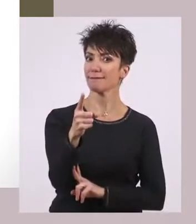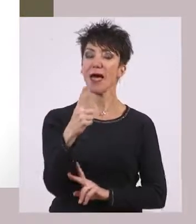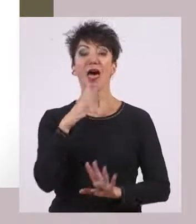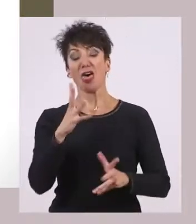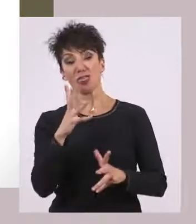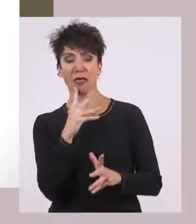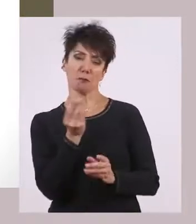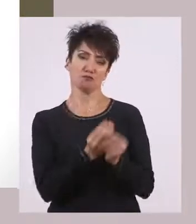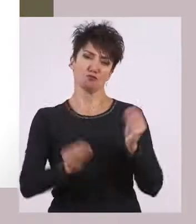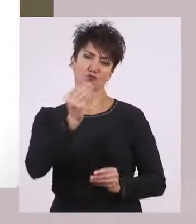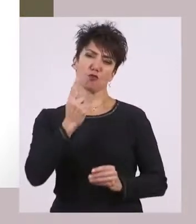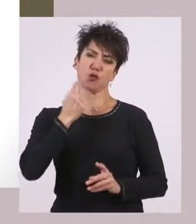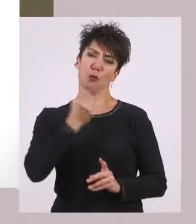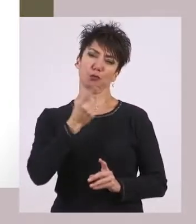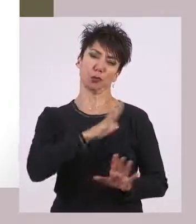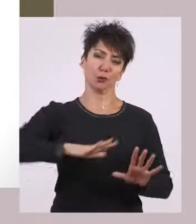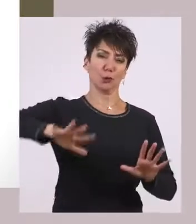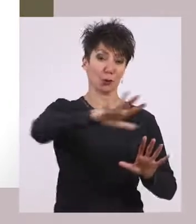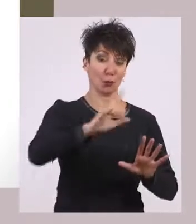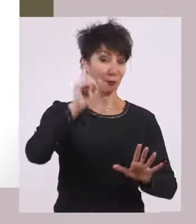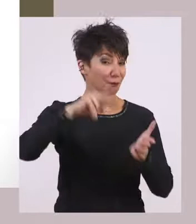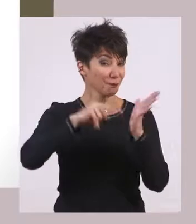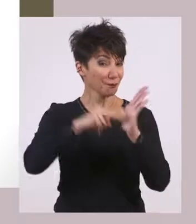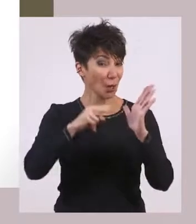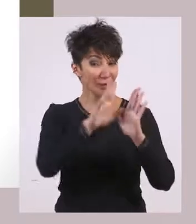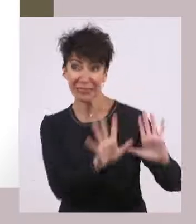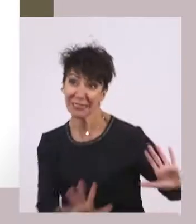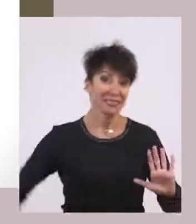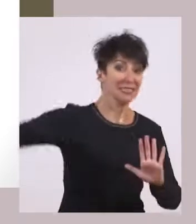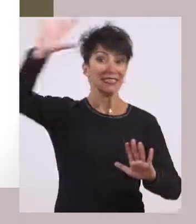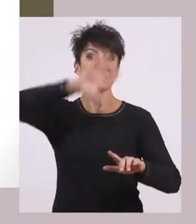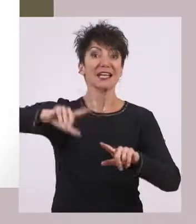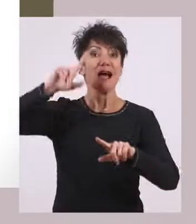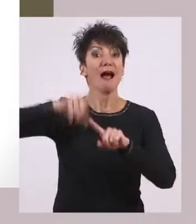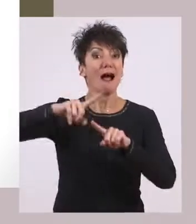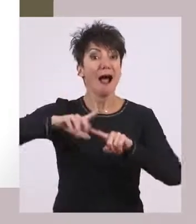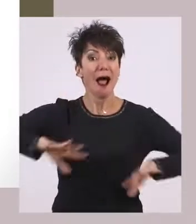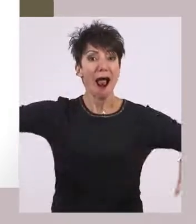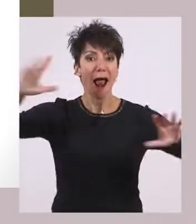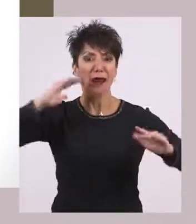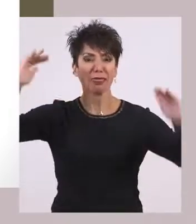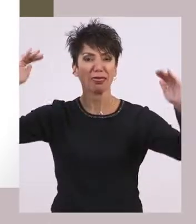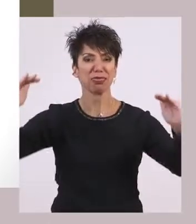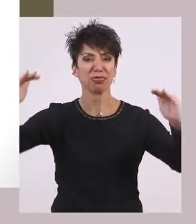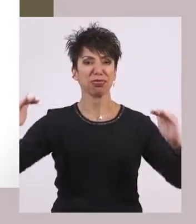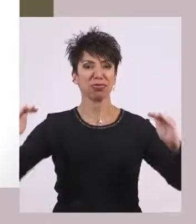μάλιστα από τις άλλες γυναίκες της υπόλοιπες πόλης του ευρύτερου ελληνικού κόσμου.